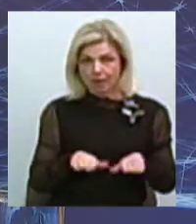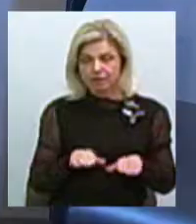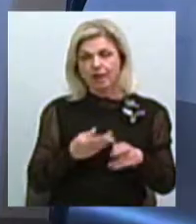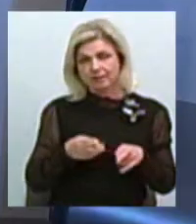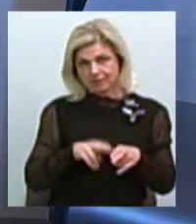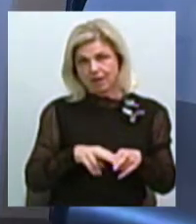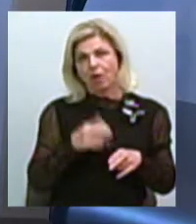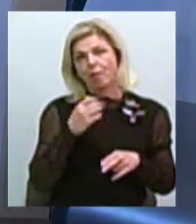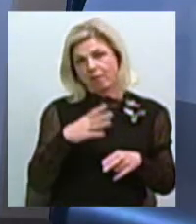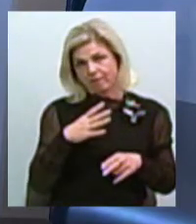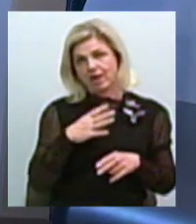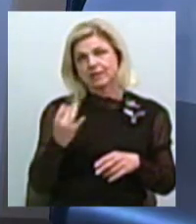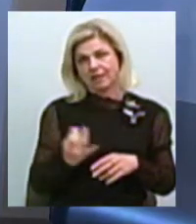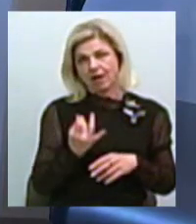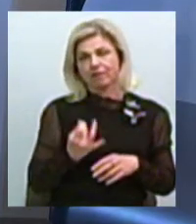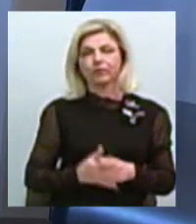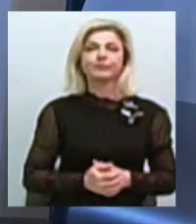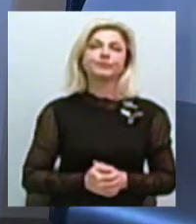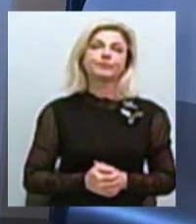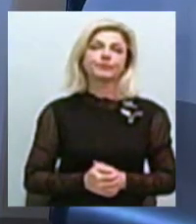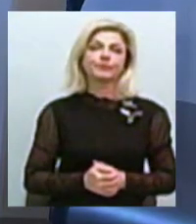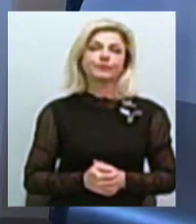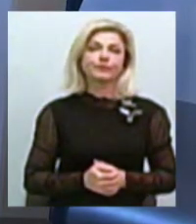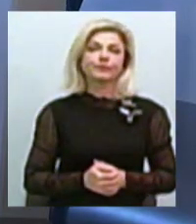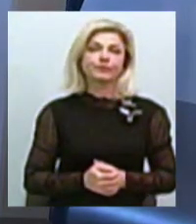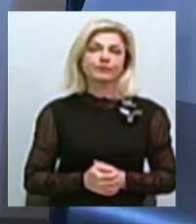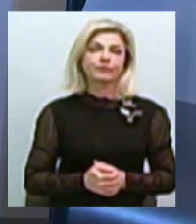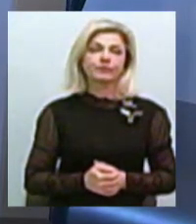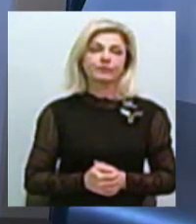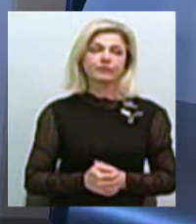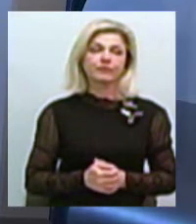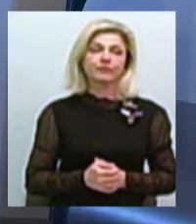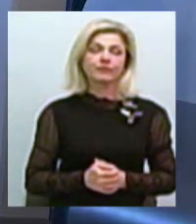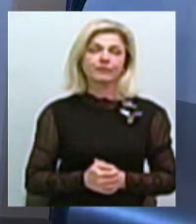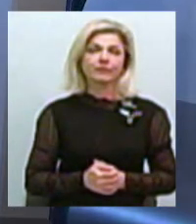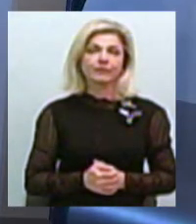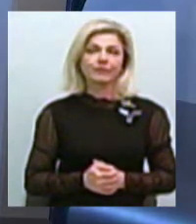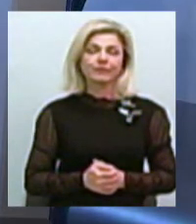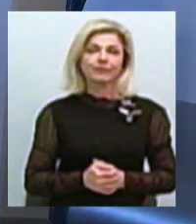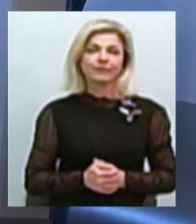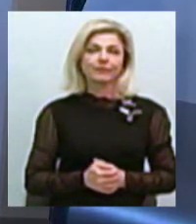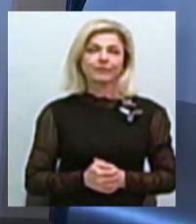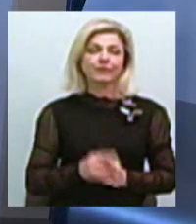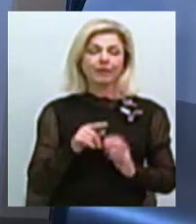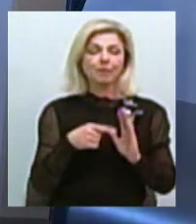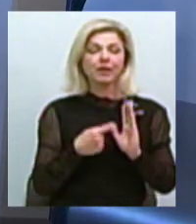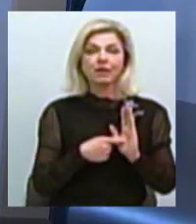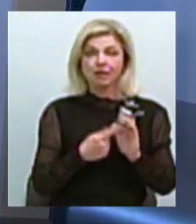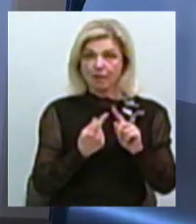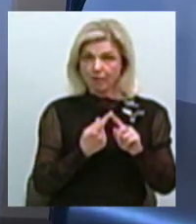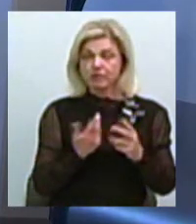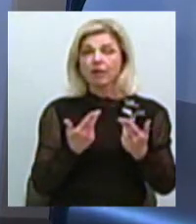Буває. Олександр? Ну, питання, по-перше, так,